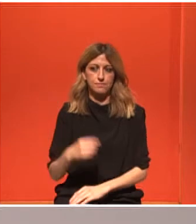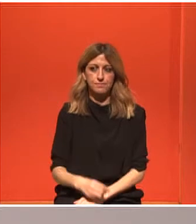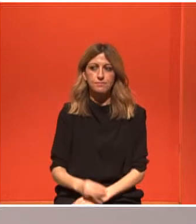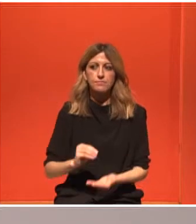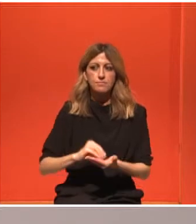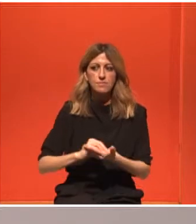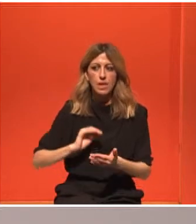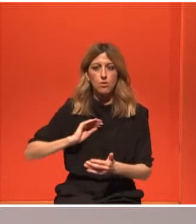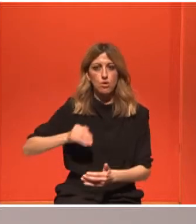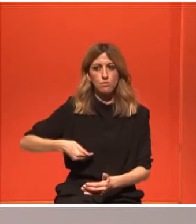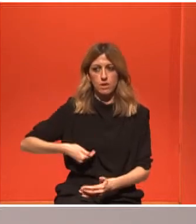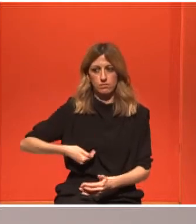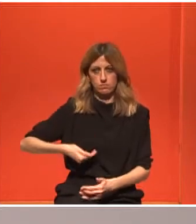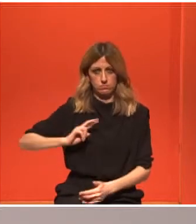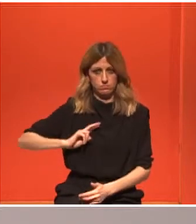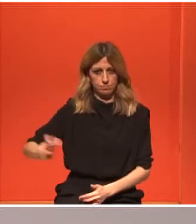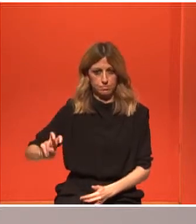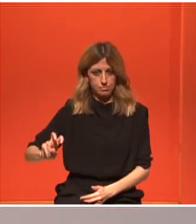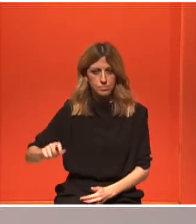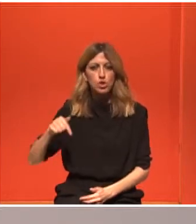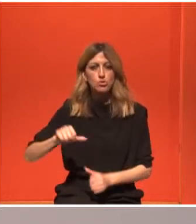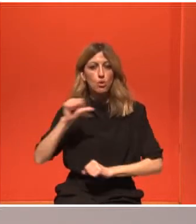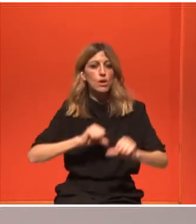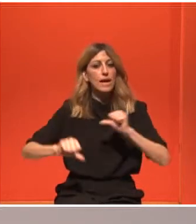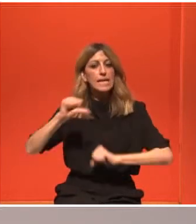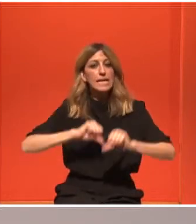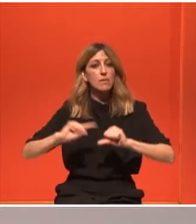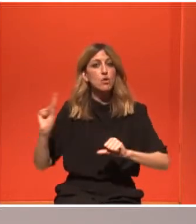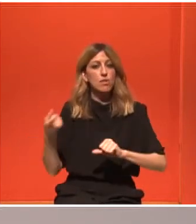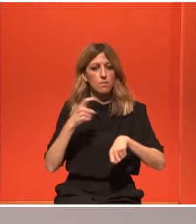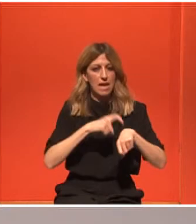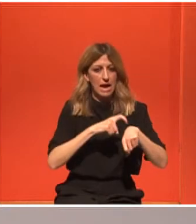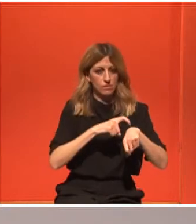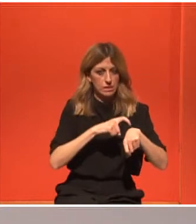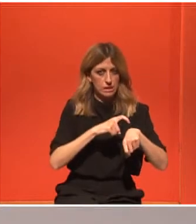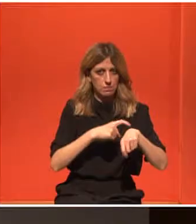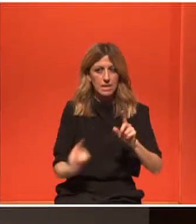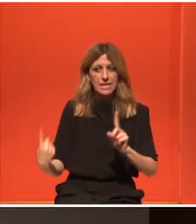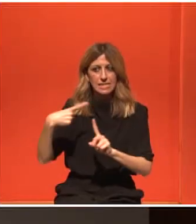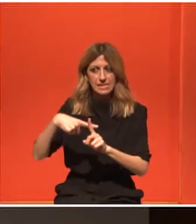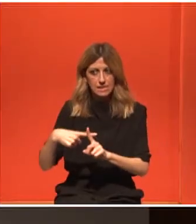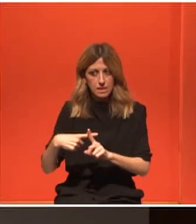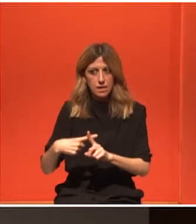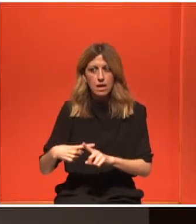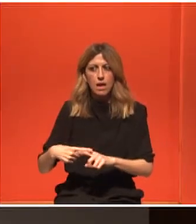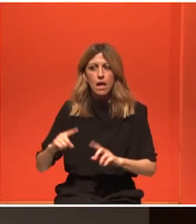είχα και μια δεύτερη μετάσταση. Είμαι σε χημιοθεραπεία και ταυτόχρονα νοσοθεραπεία τώρα. Μάλιστα.